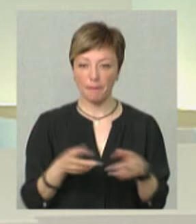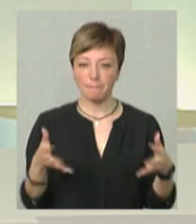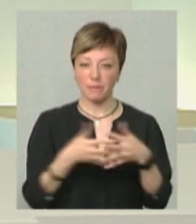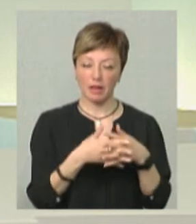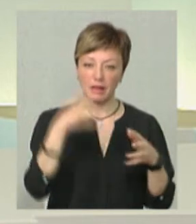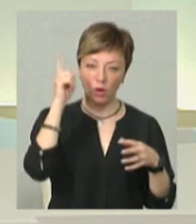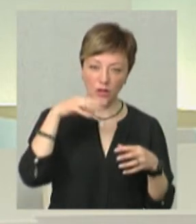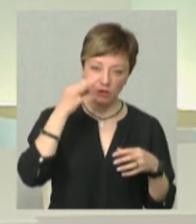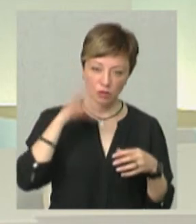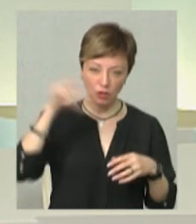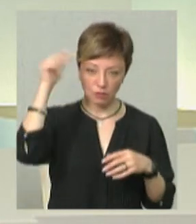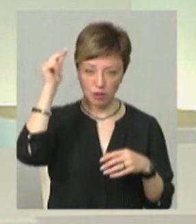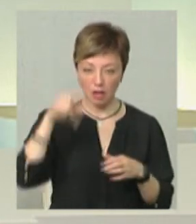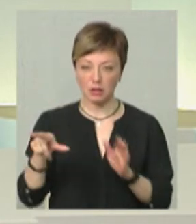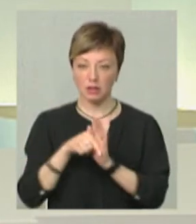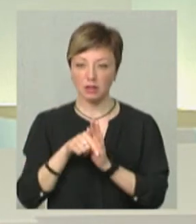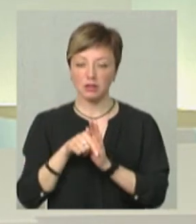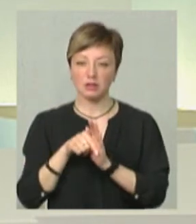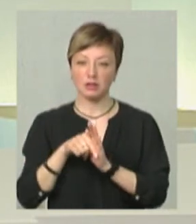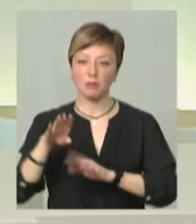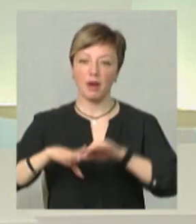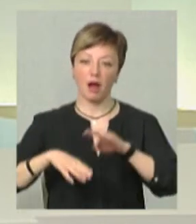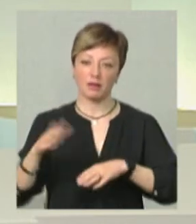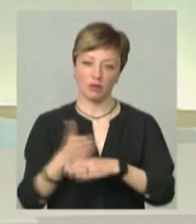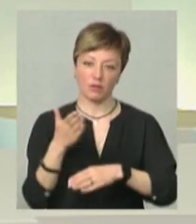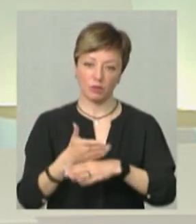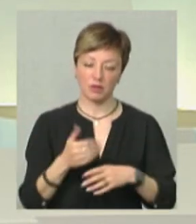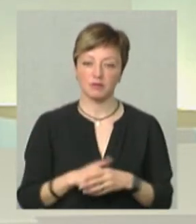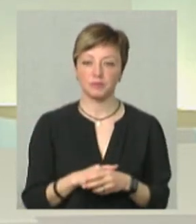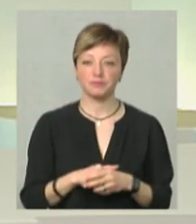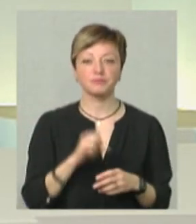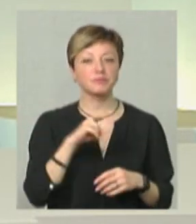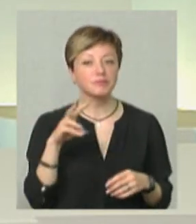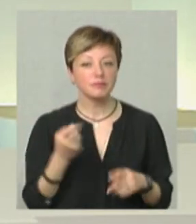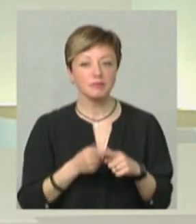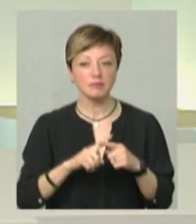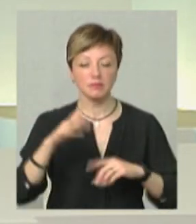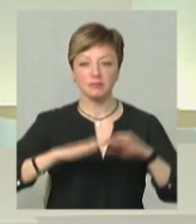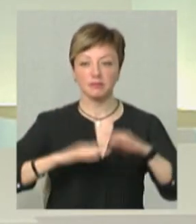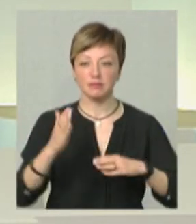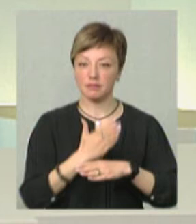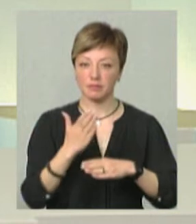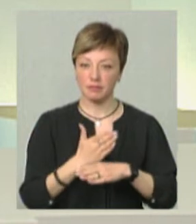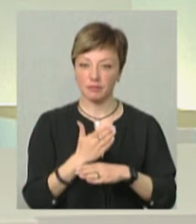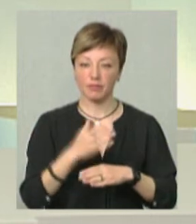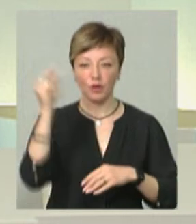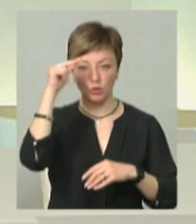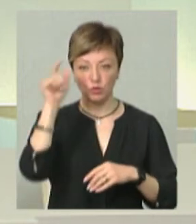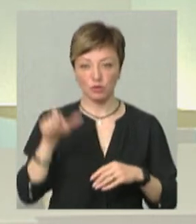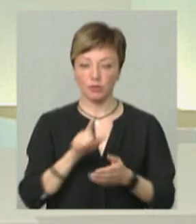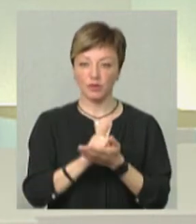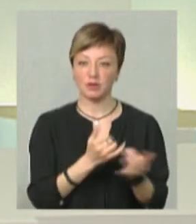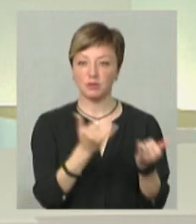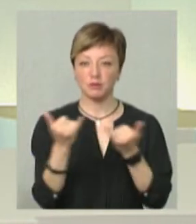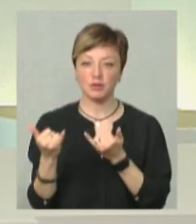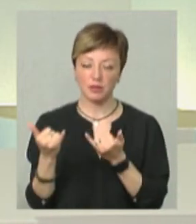поєднання теоретичного навчання в навчальному закладі з практикою на виробництві. Але, знову таки, ця практика на виробництві – учень повинен